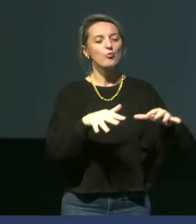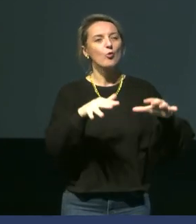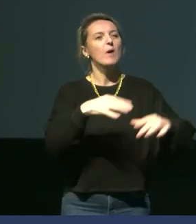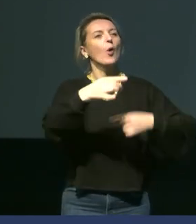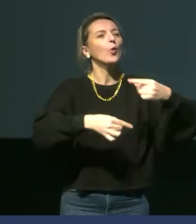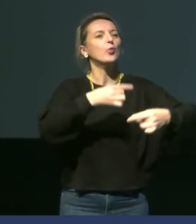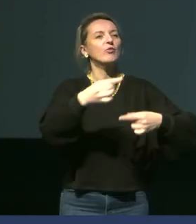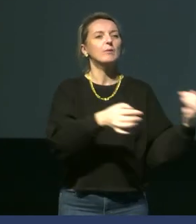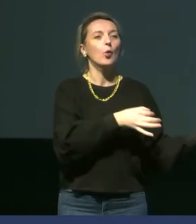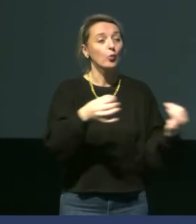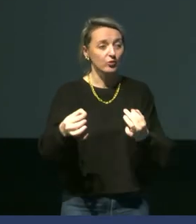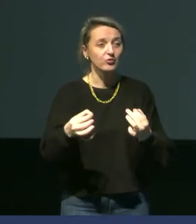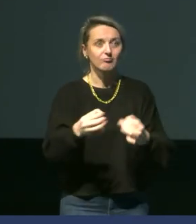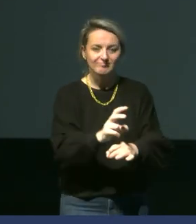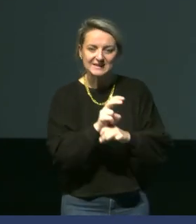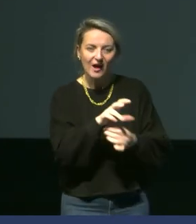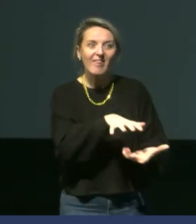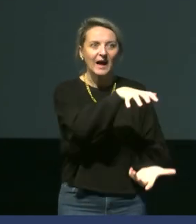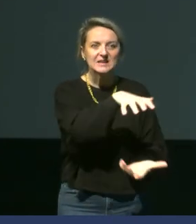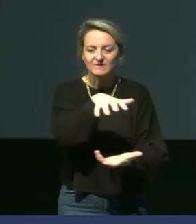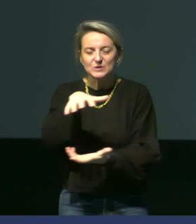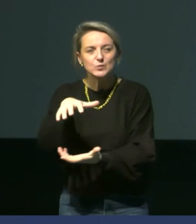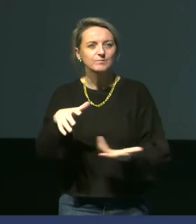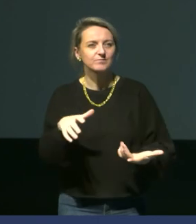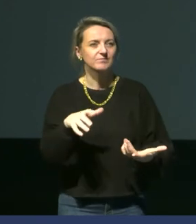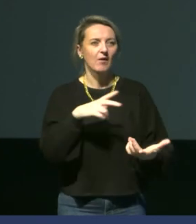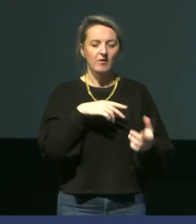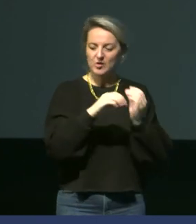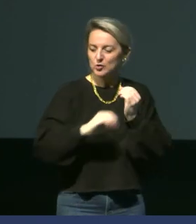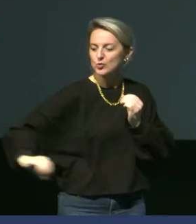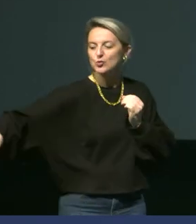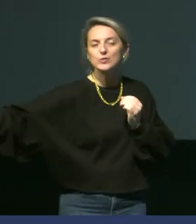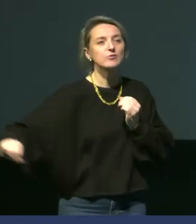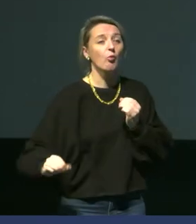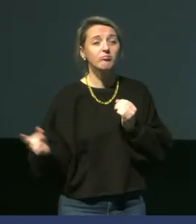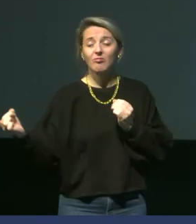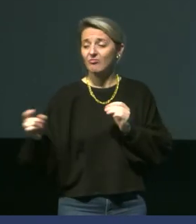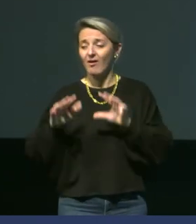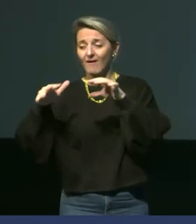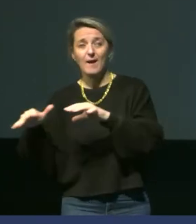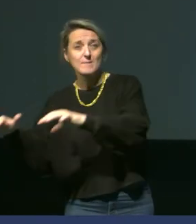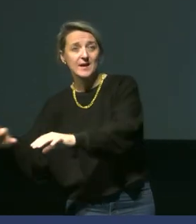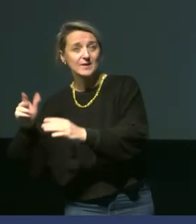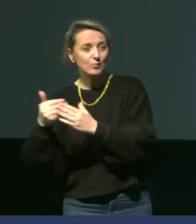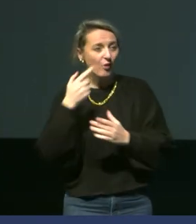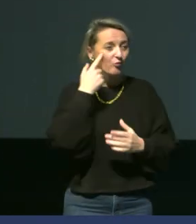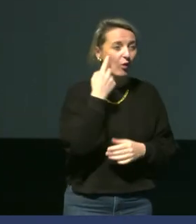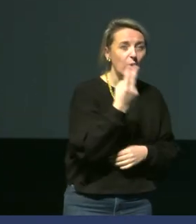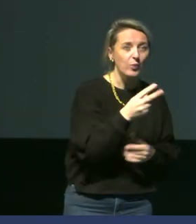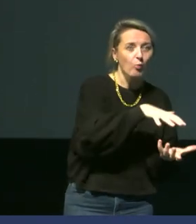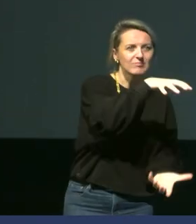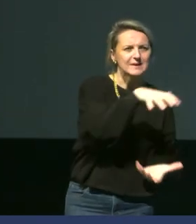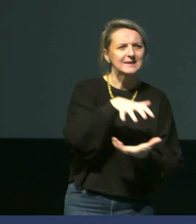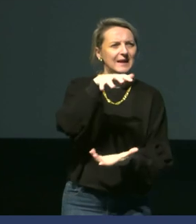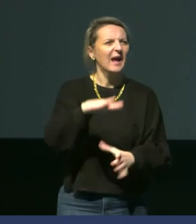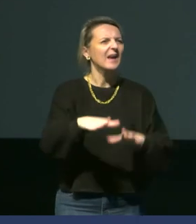un tuyau d'eau dans la baie qui nous permettait d'envoyer de l'eau fraîche dans cette piscine d'eau de mer. Vous voyez, les individus étaient par deux pour limiter le